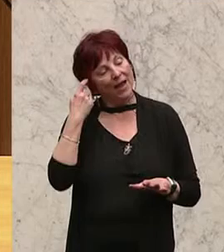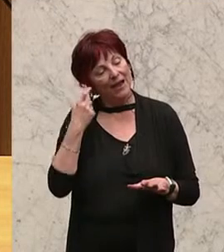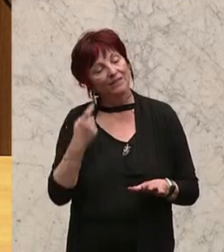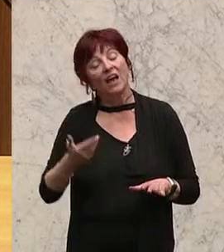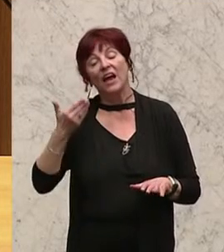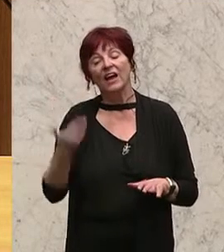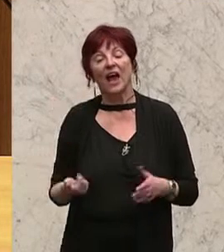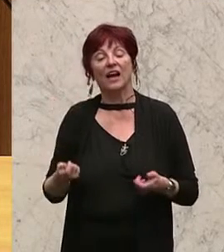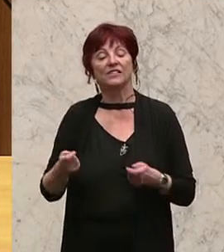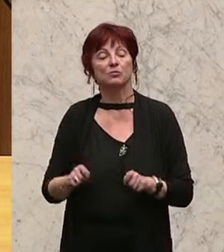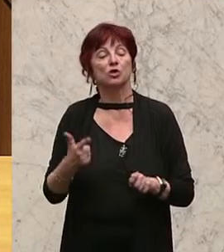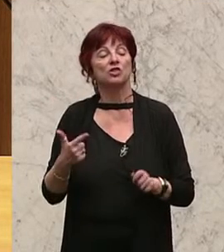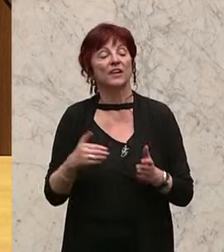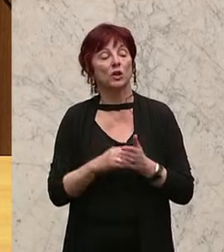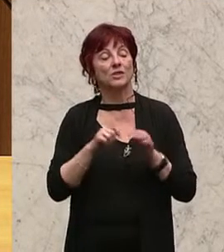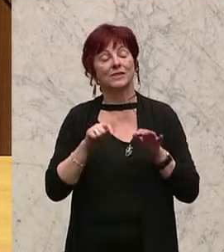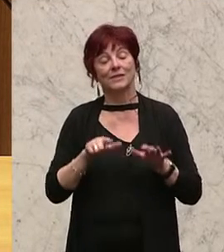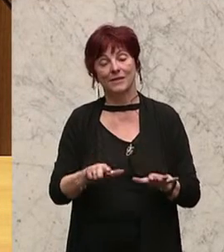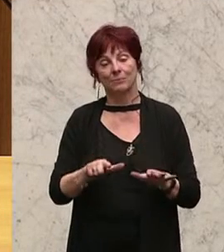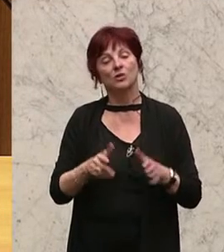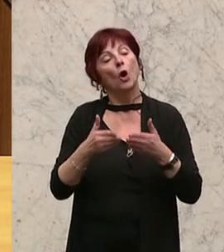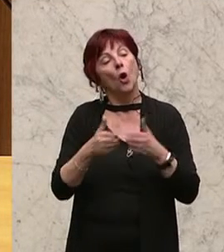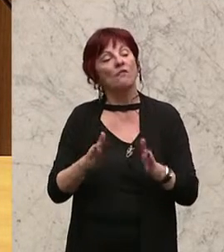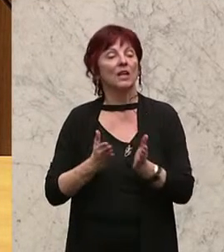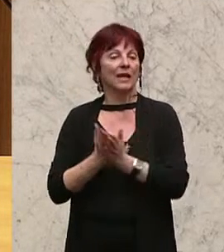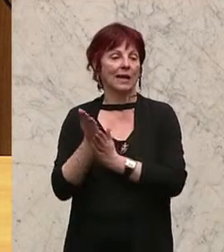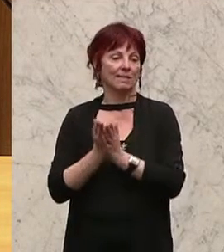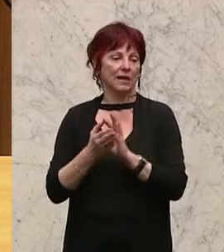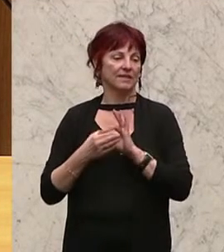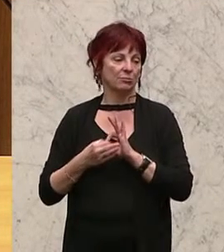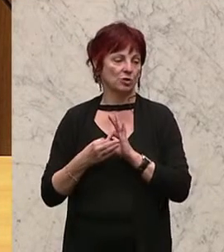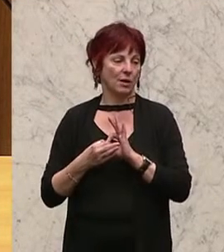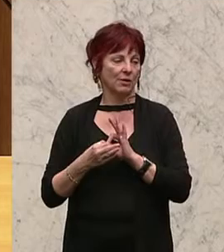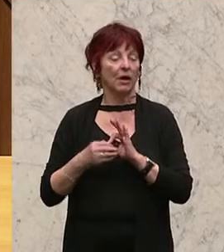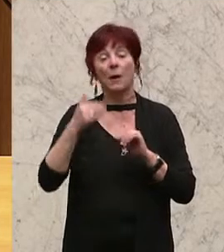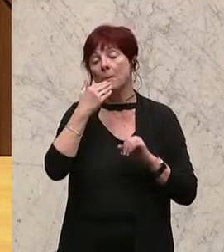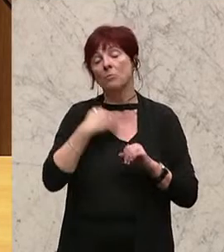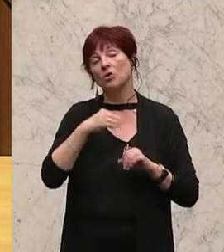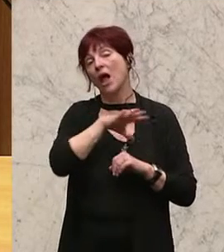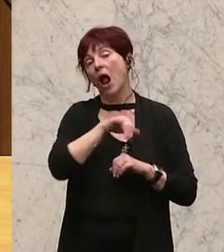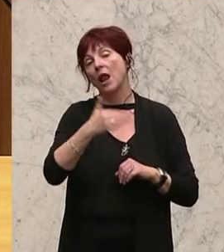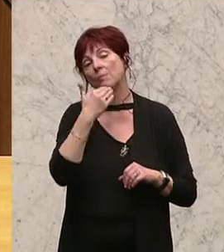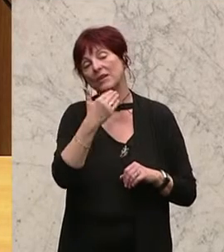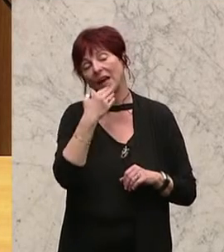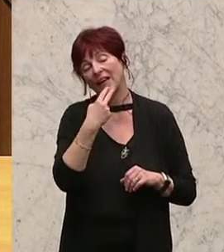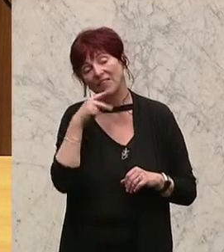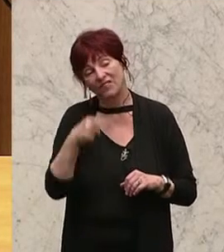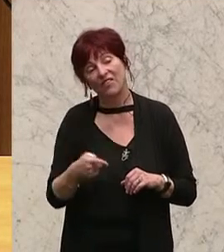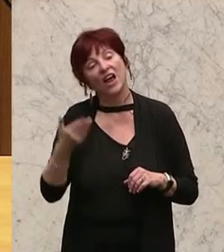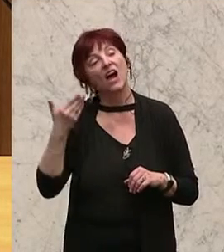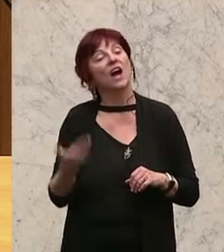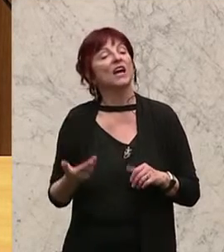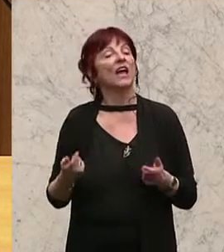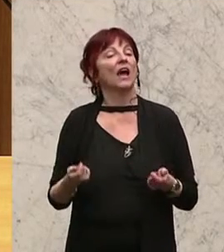Gehaltsabschlusses 2017 für den öffentlichen Dienst. Ich möchte mich bei all jenen bedanken, die an diesem Gehaltsabschluss